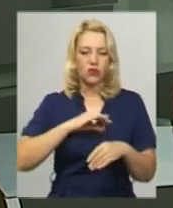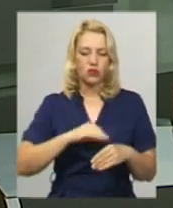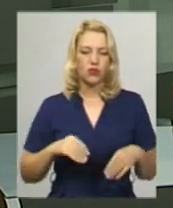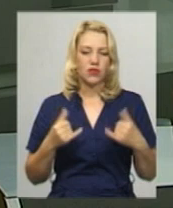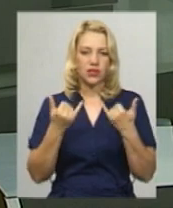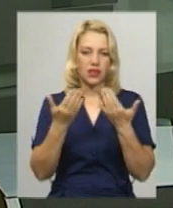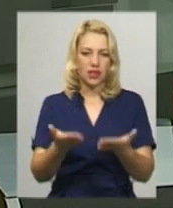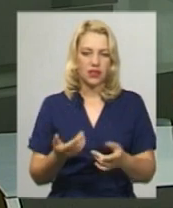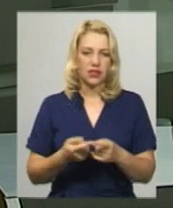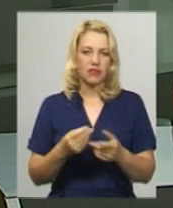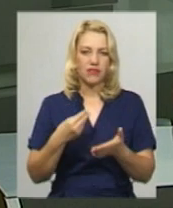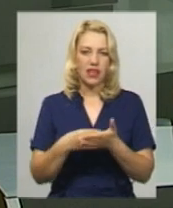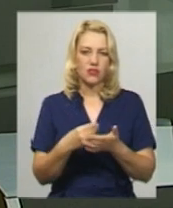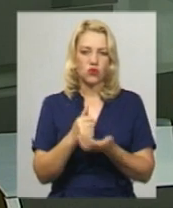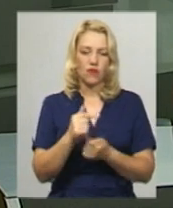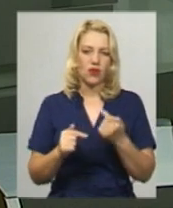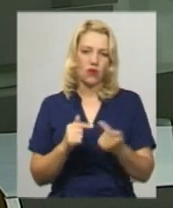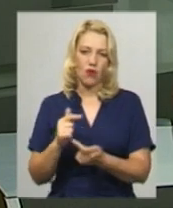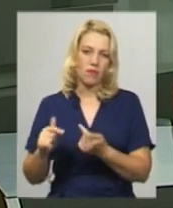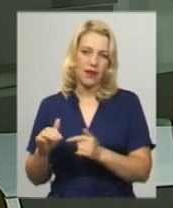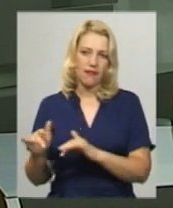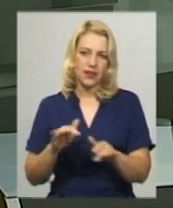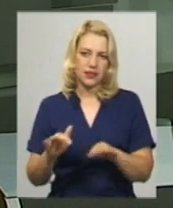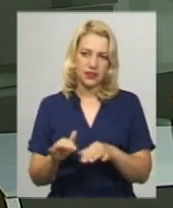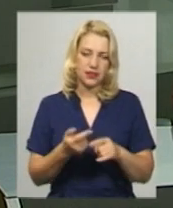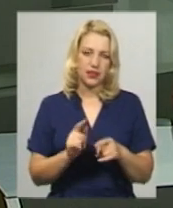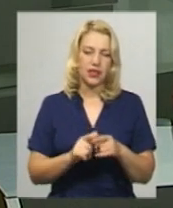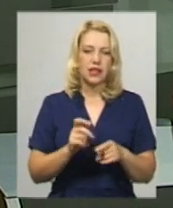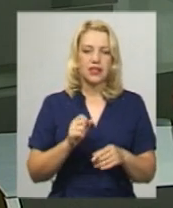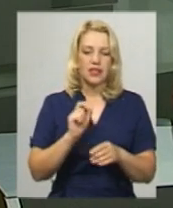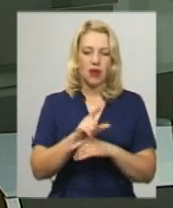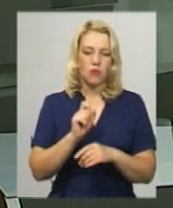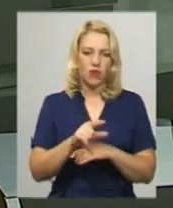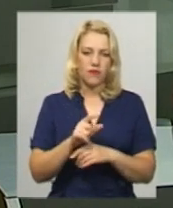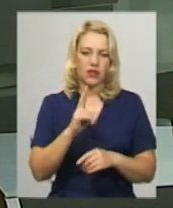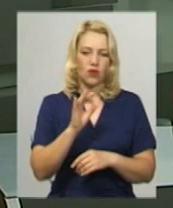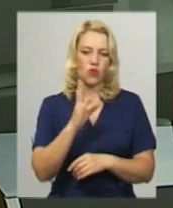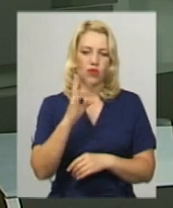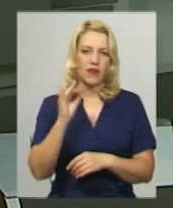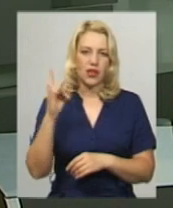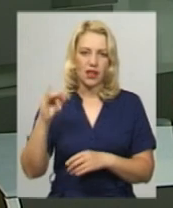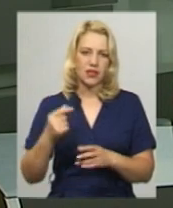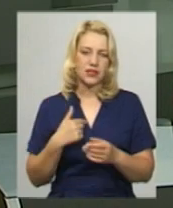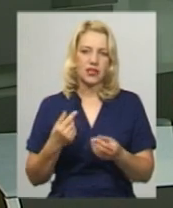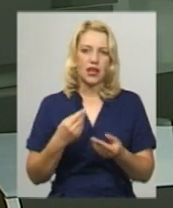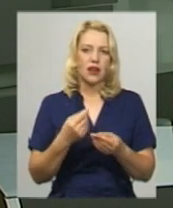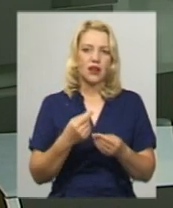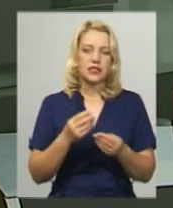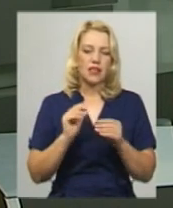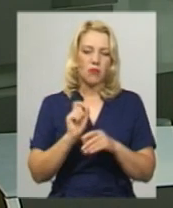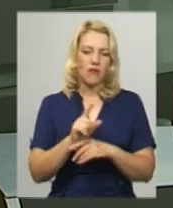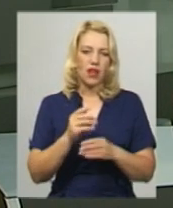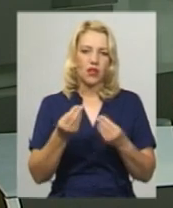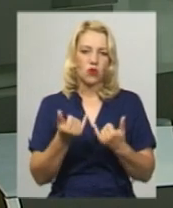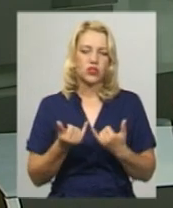фінансово-господарських операцій. На рахунки підконтрольних фільм замовники конвертації перераховували кошти за нібито придбані товари. За